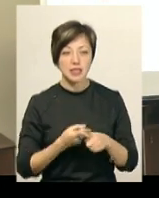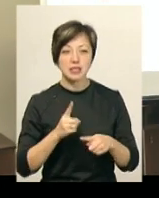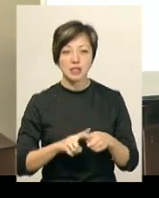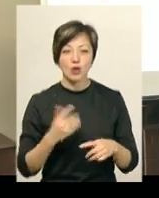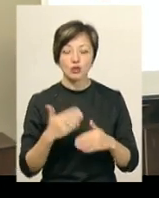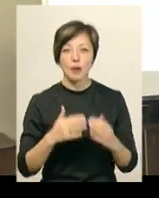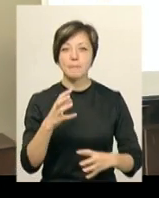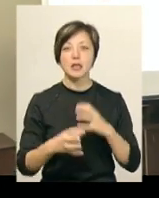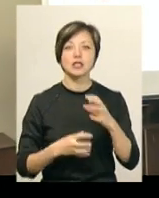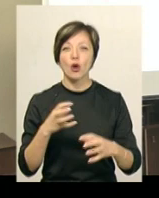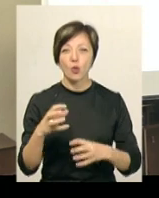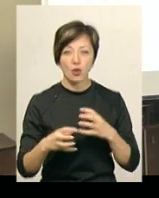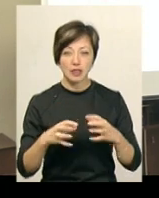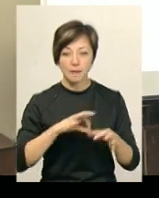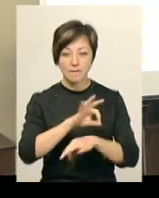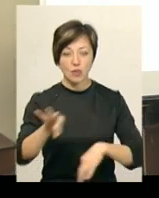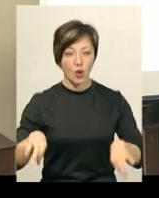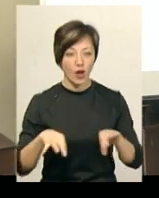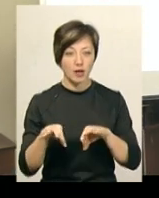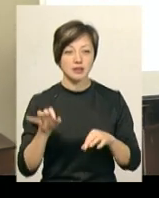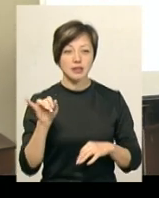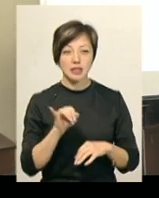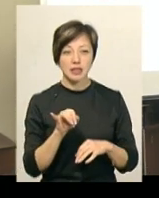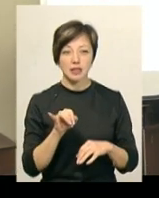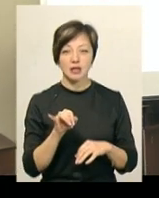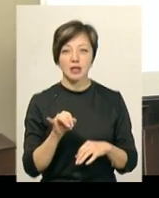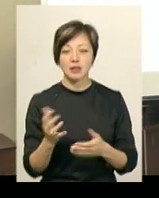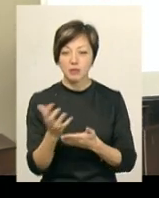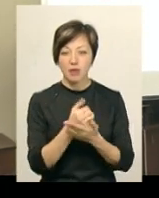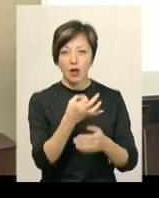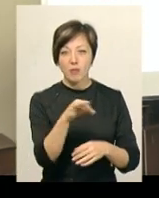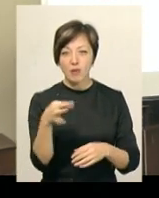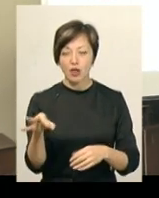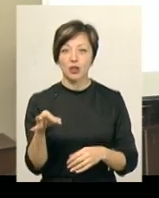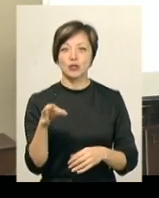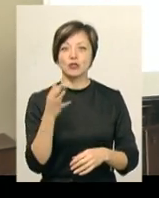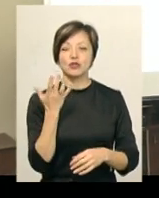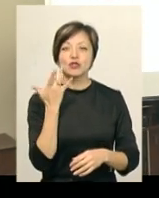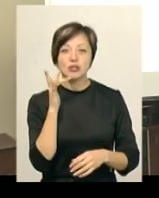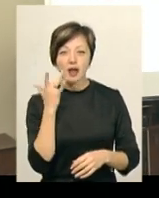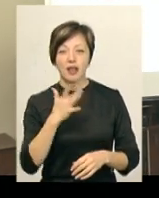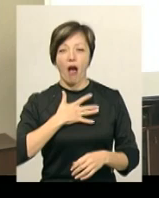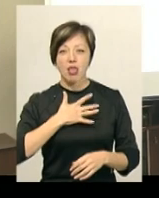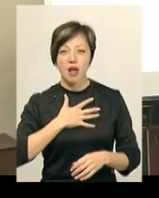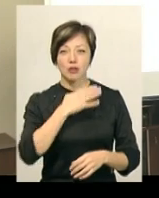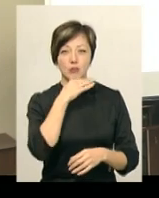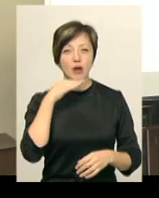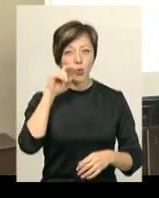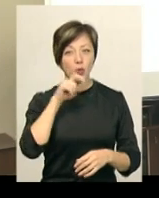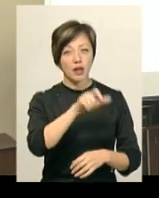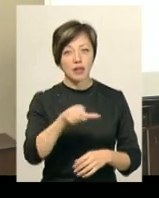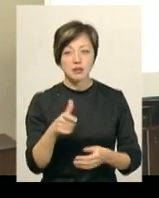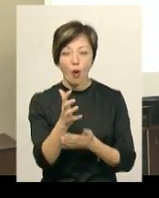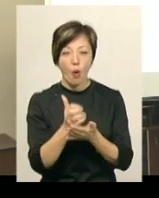вже міжнародний, всесвітній проєкт. Нумізмати з Штатів, Канади, особливо з Канади, де багато українців,